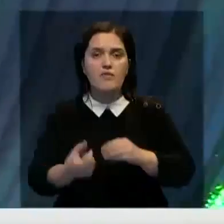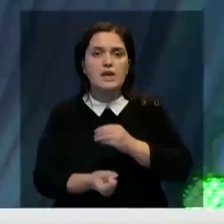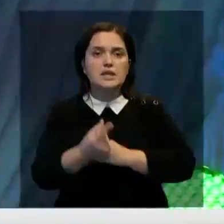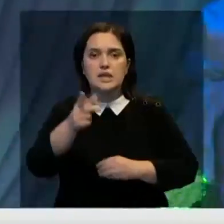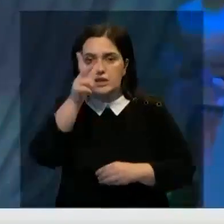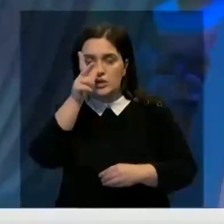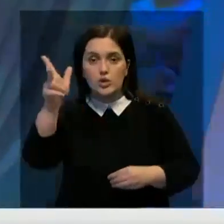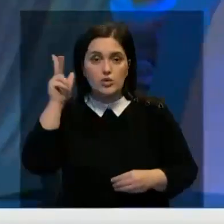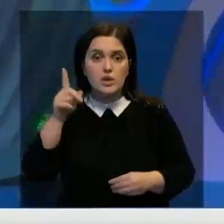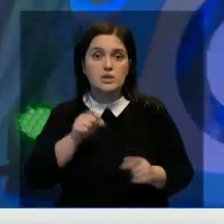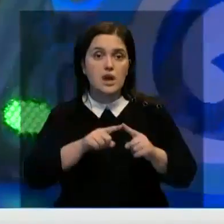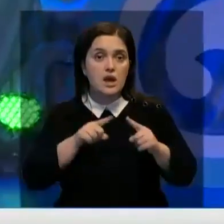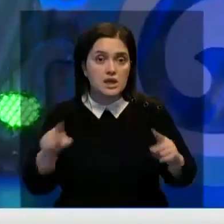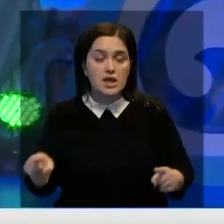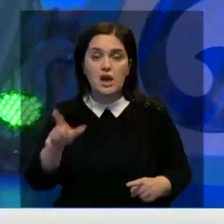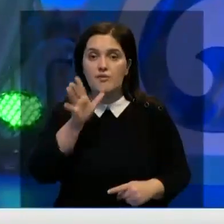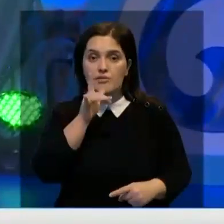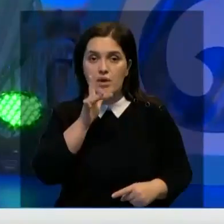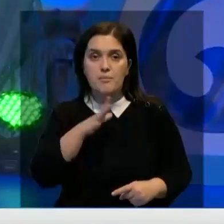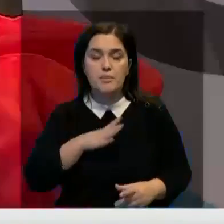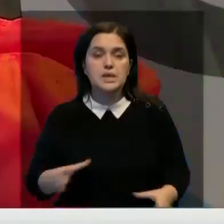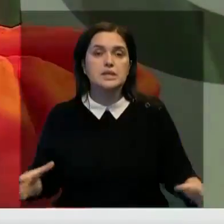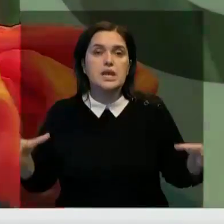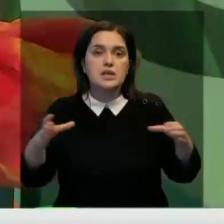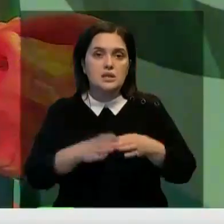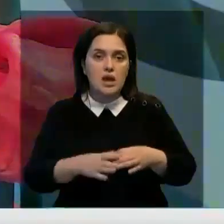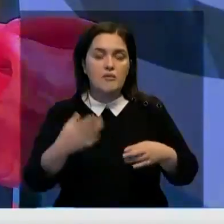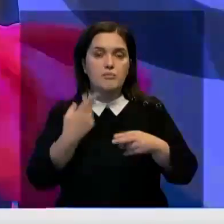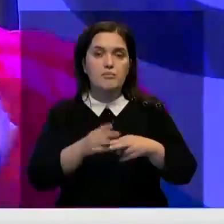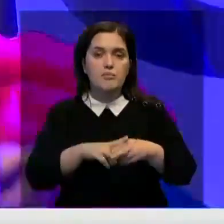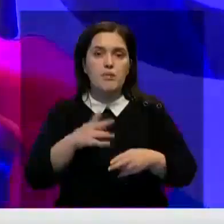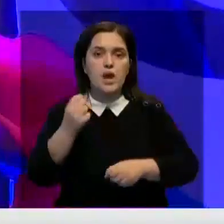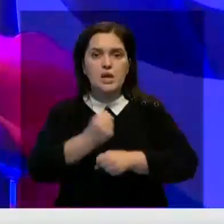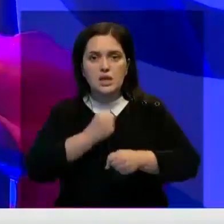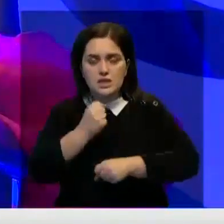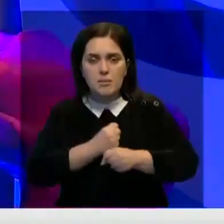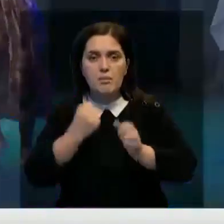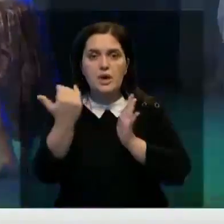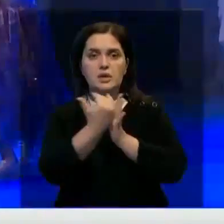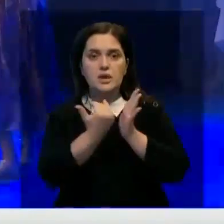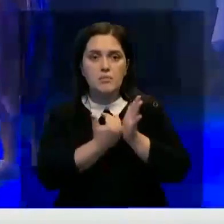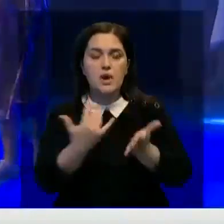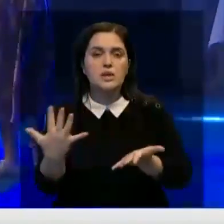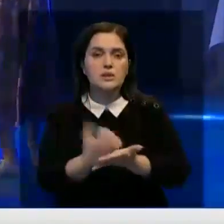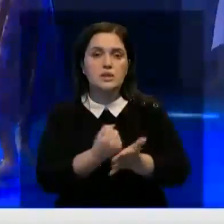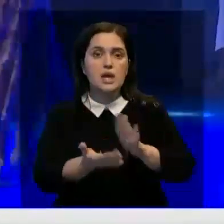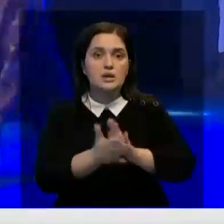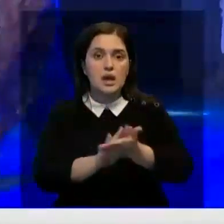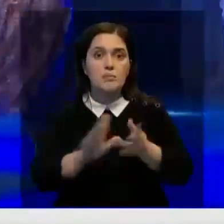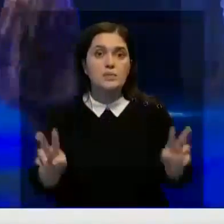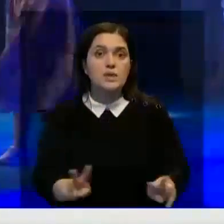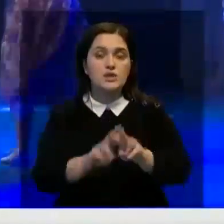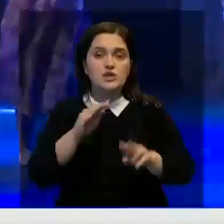года назад. За это время был сформирован состав театральной труппы, разработан репертуар и достигнута договоренно со столичным